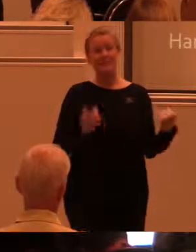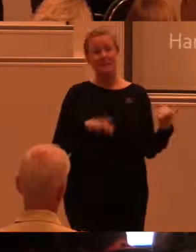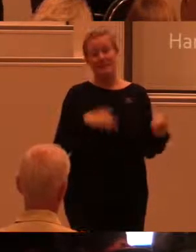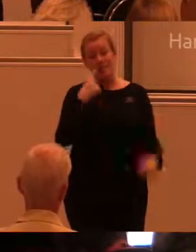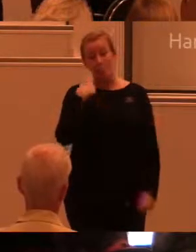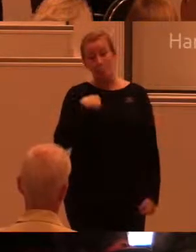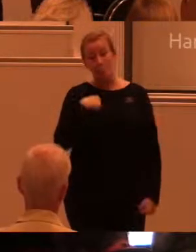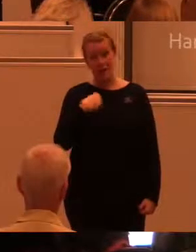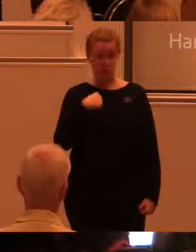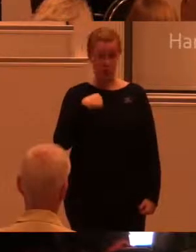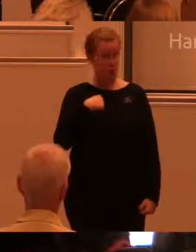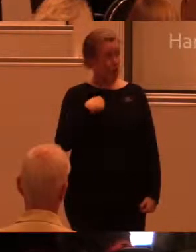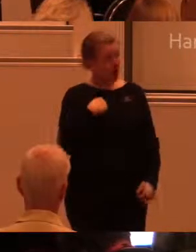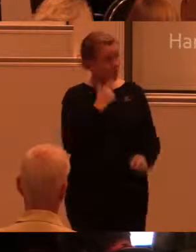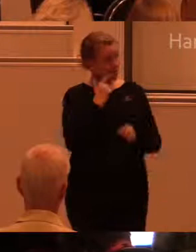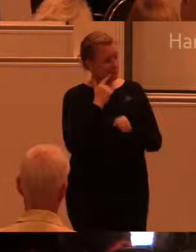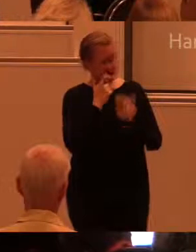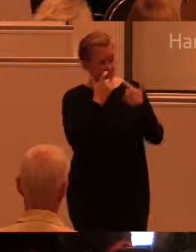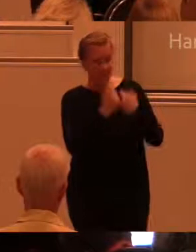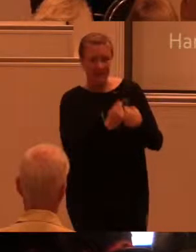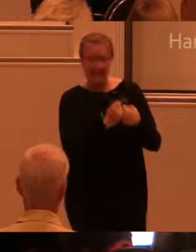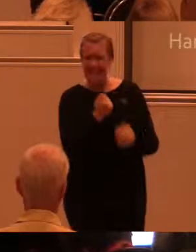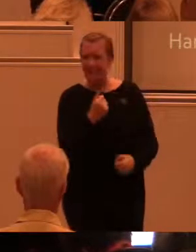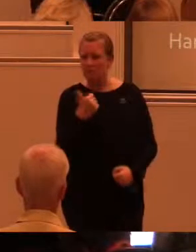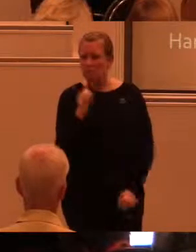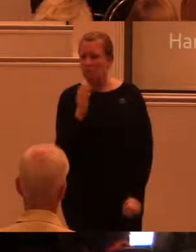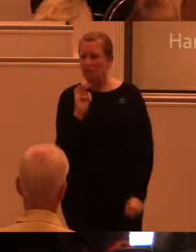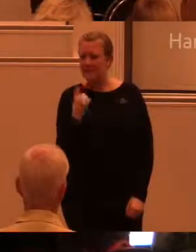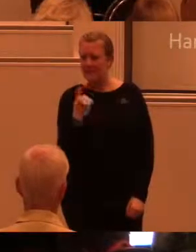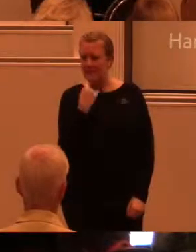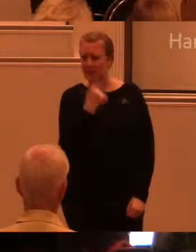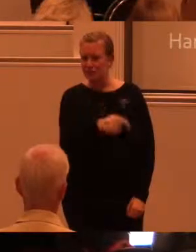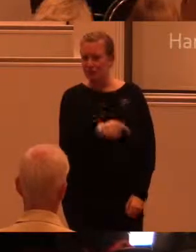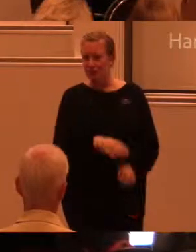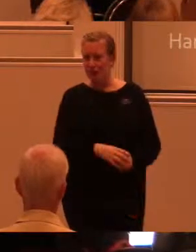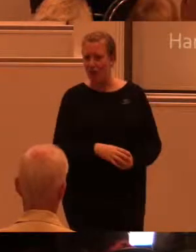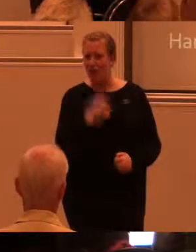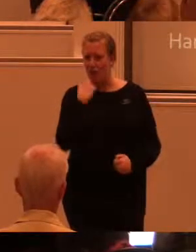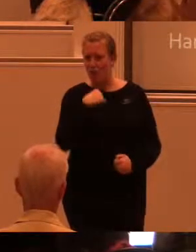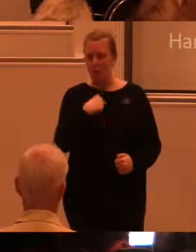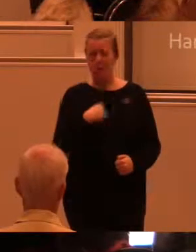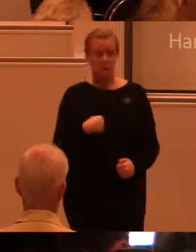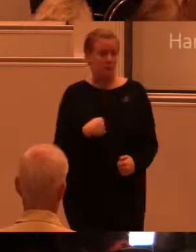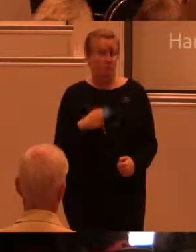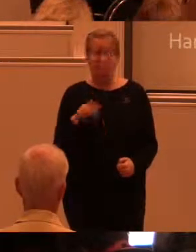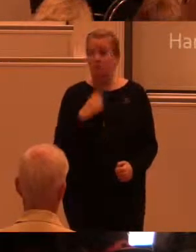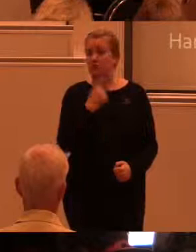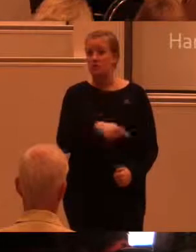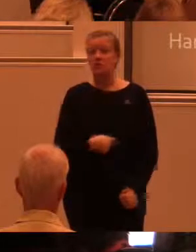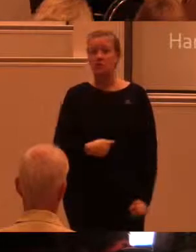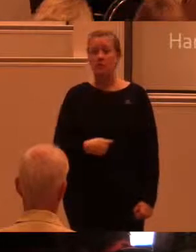jag var med. Jag fick spela in lite där på Bodils och PO-samtal. Att det spelar ingen roll hur bra